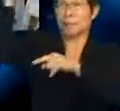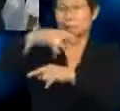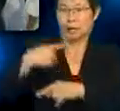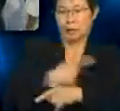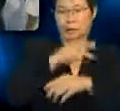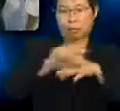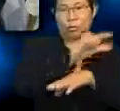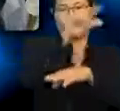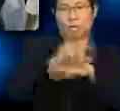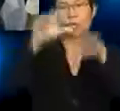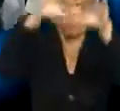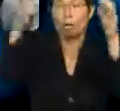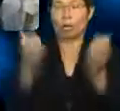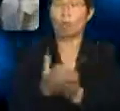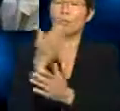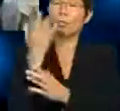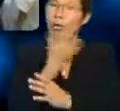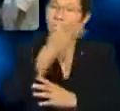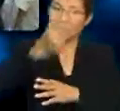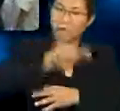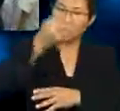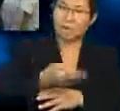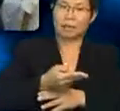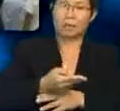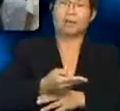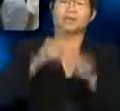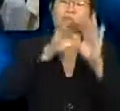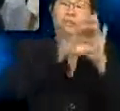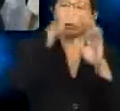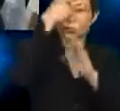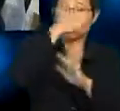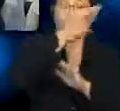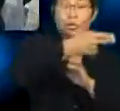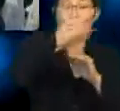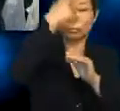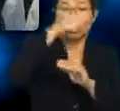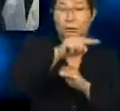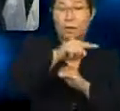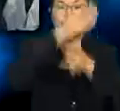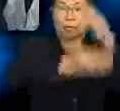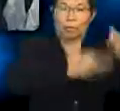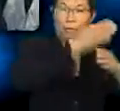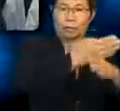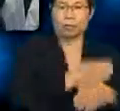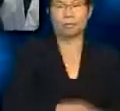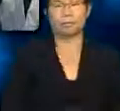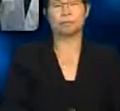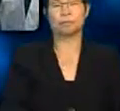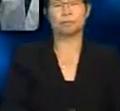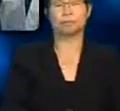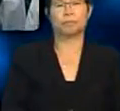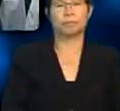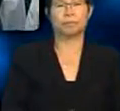gunakan bola yang berwarna hijau sebagai model bagi bumi. Baik.